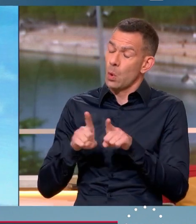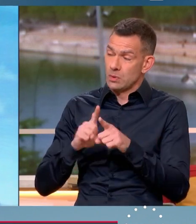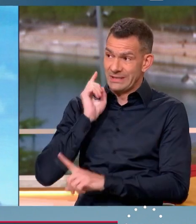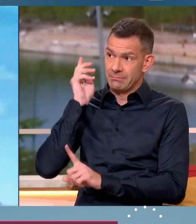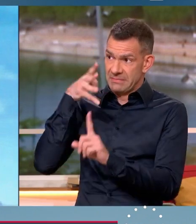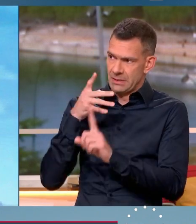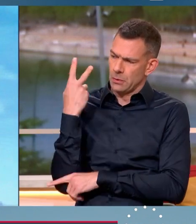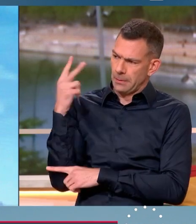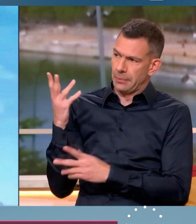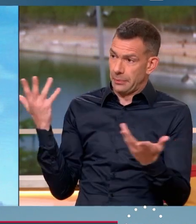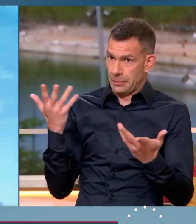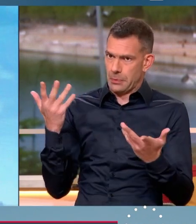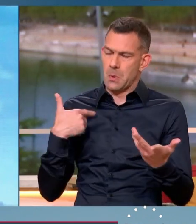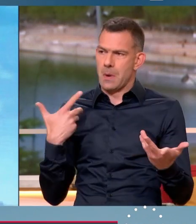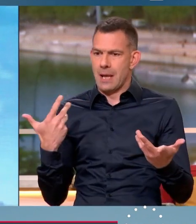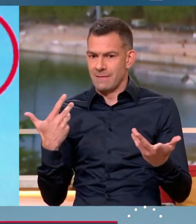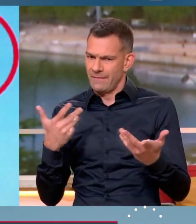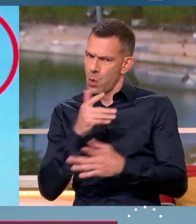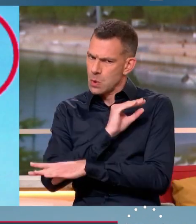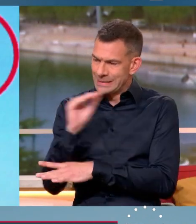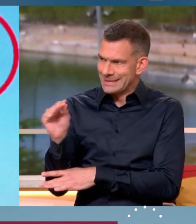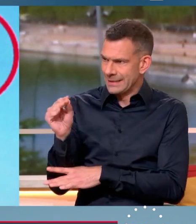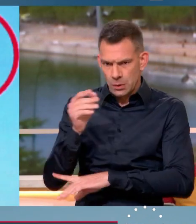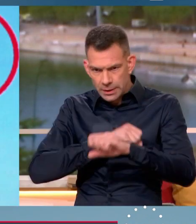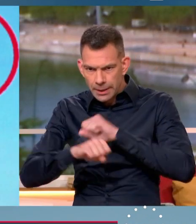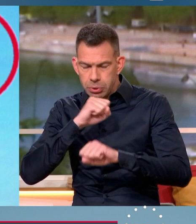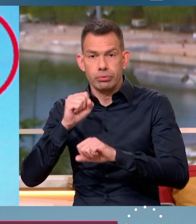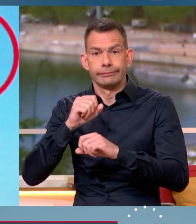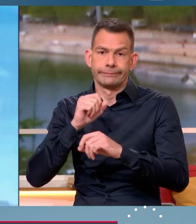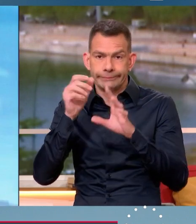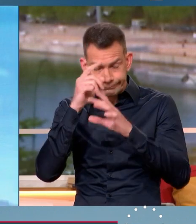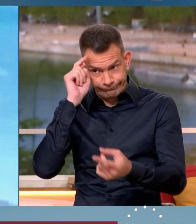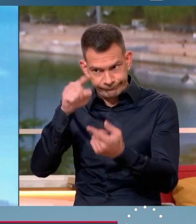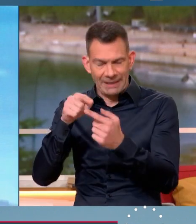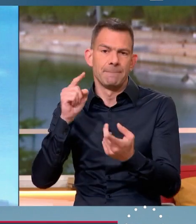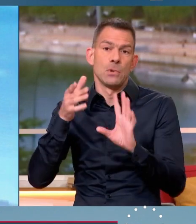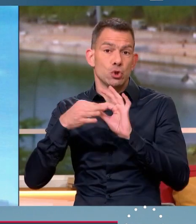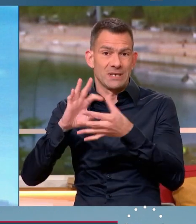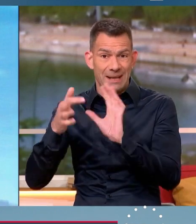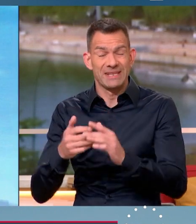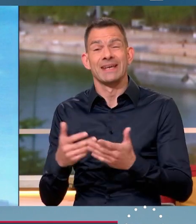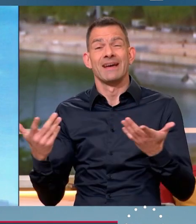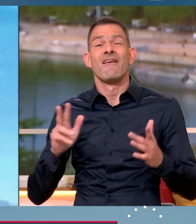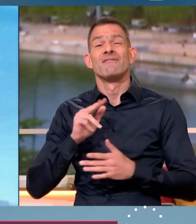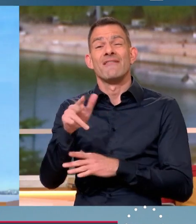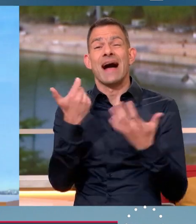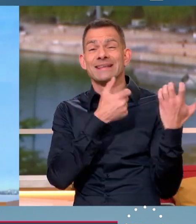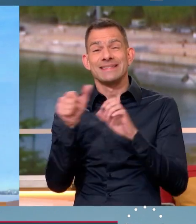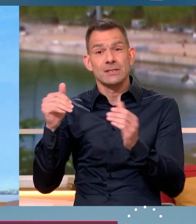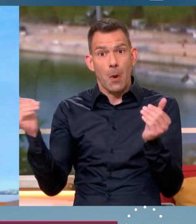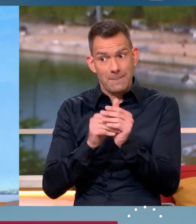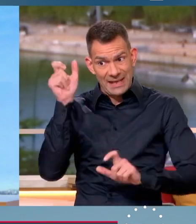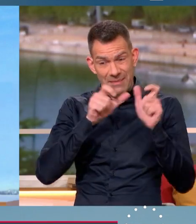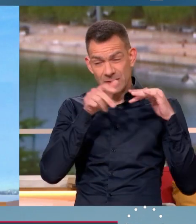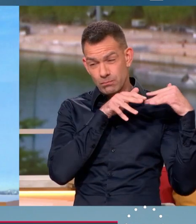évoqué rapidement, de relever le défi sécuritaire de l'organisation des Jeux olympiques. 600 000 personnes sont attendues pour la cérémonie d